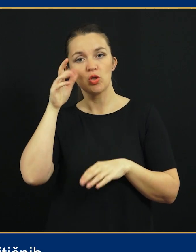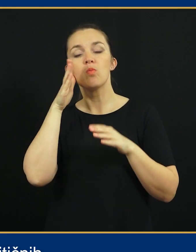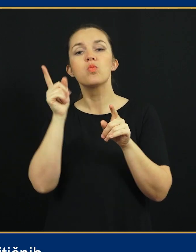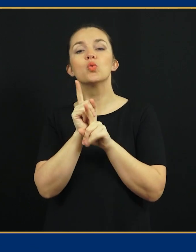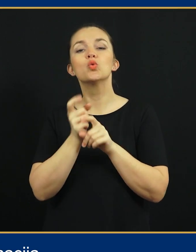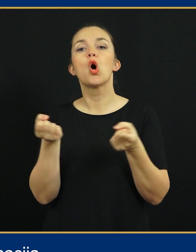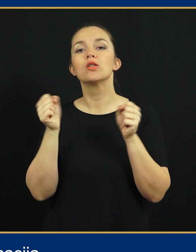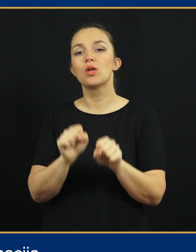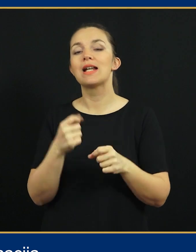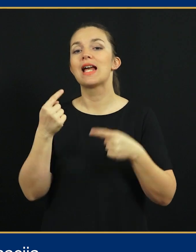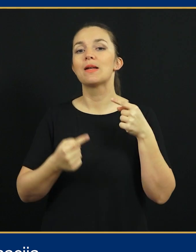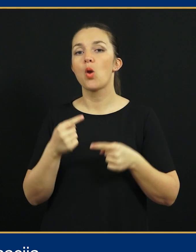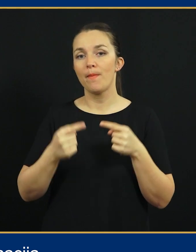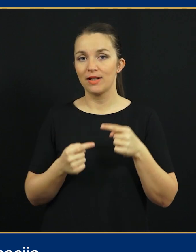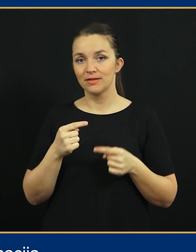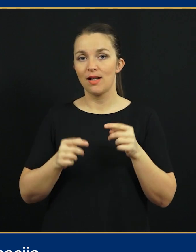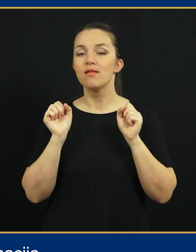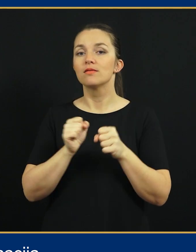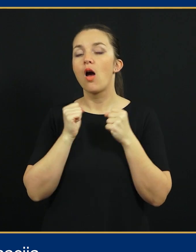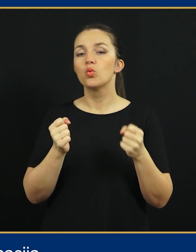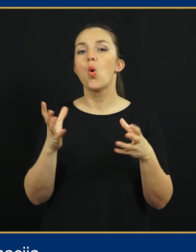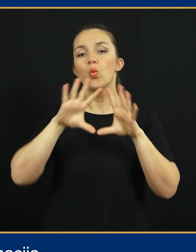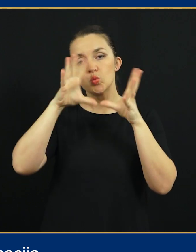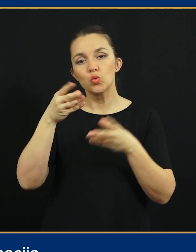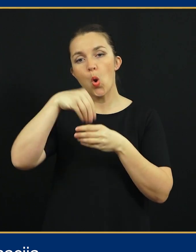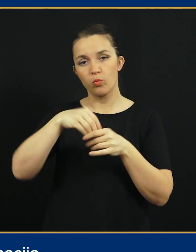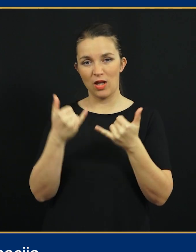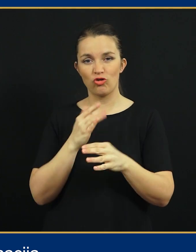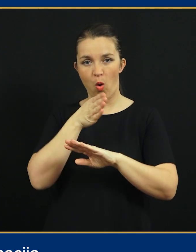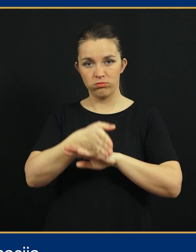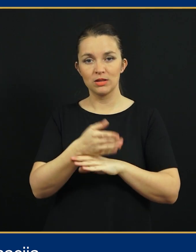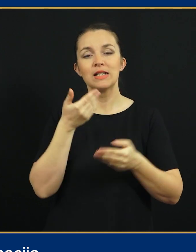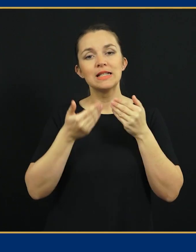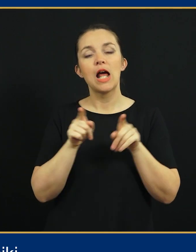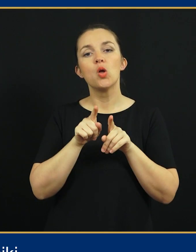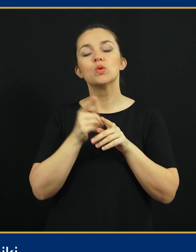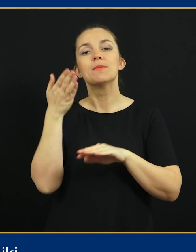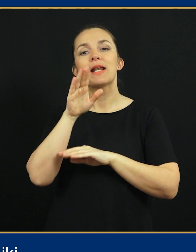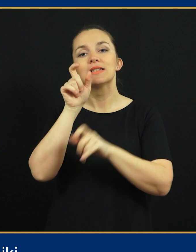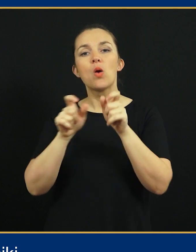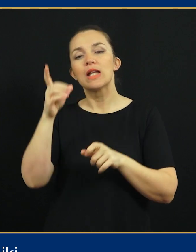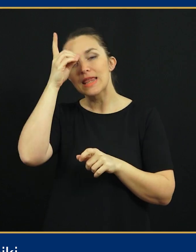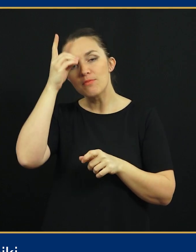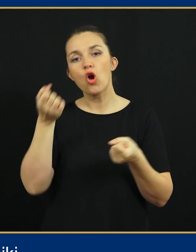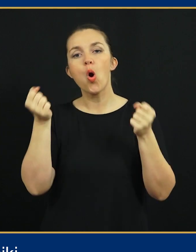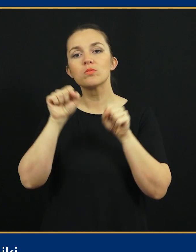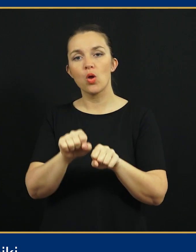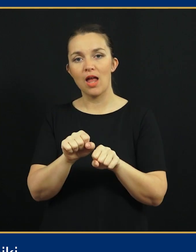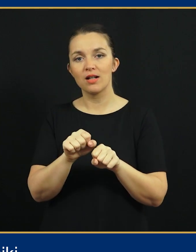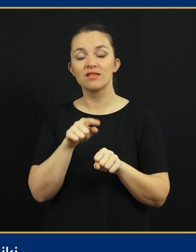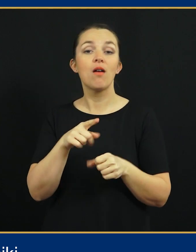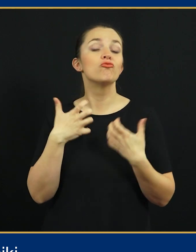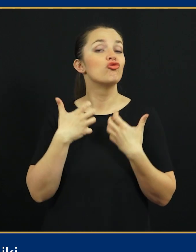Perc Musar bo tudi gospodarska diplomacija, zato se je v sklopu današnjega obiska sestala tudi s predstavniki nemškega